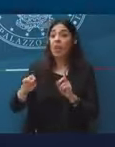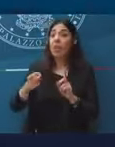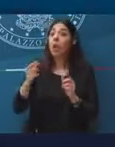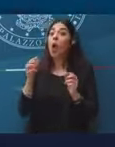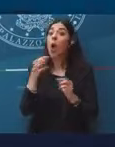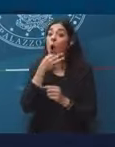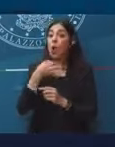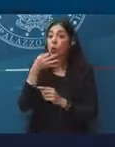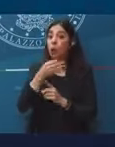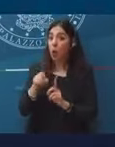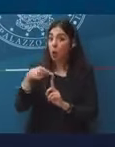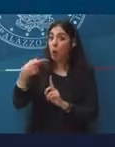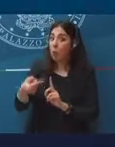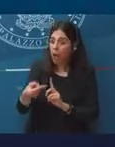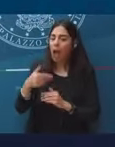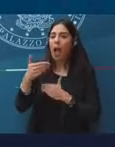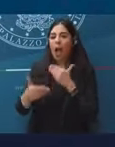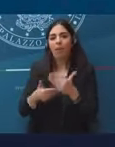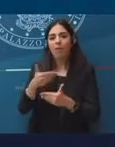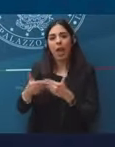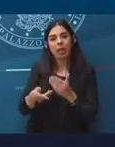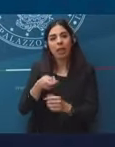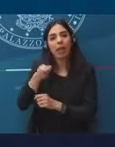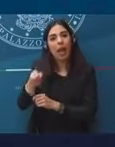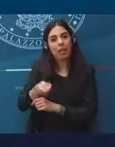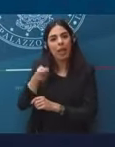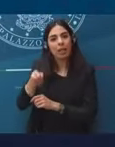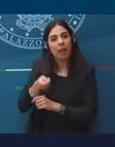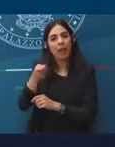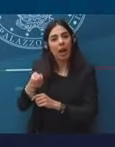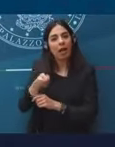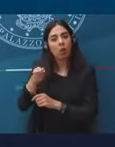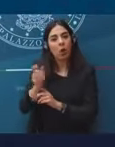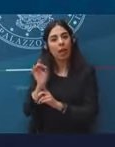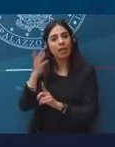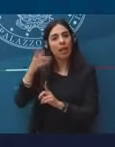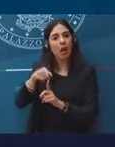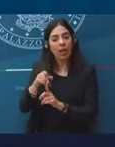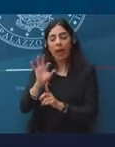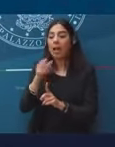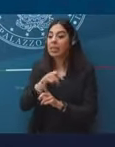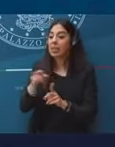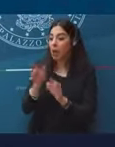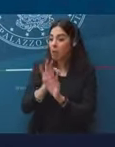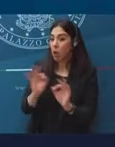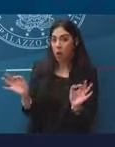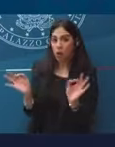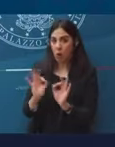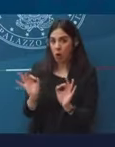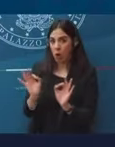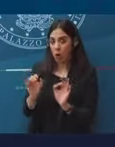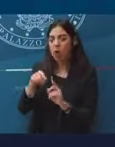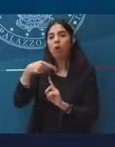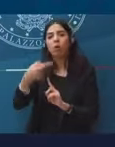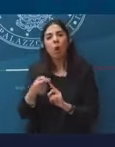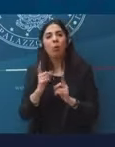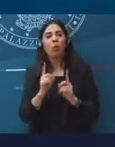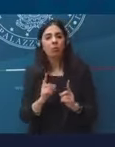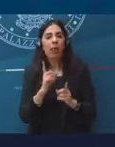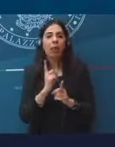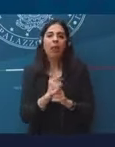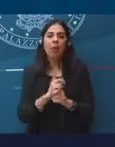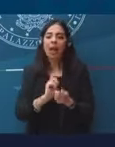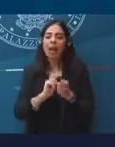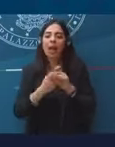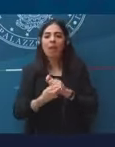ad ottobre, per quanto riguarda gli ambiti nei quali questi strumenti ancora non esistono, anche in vista di una riforma degli ammortizzatori sociali.